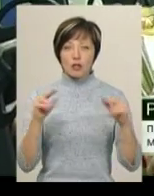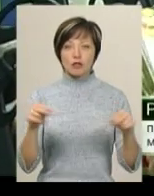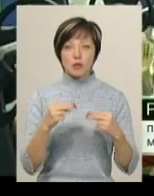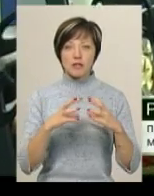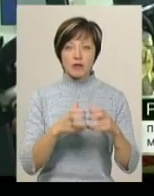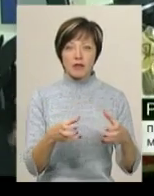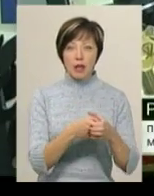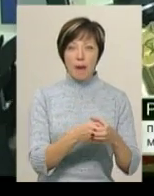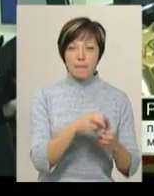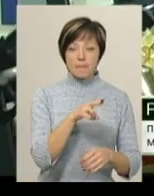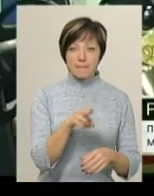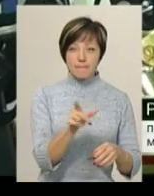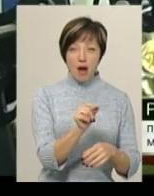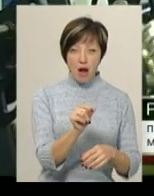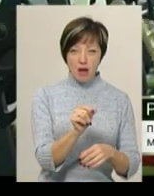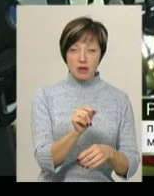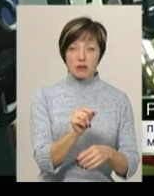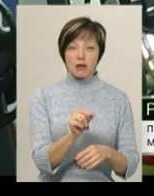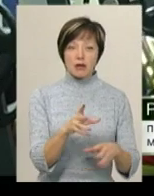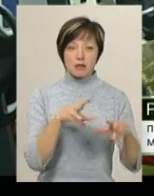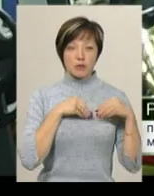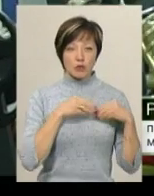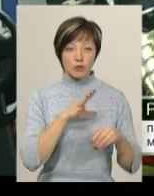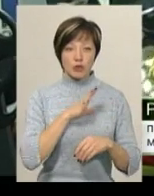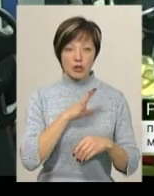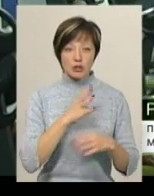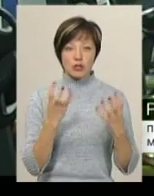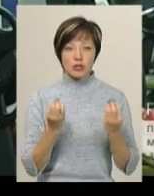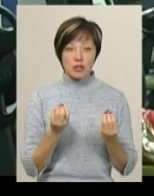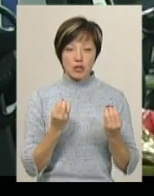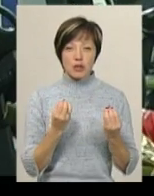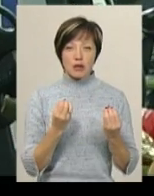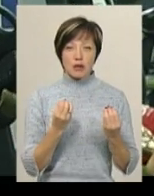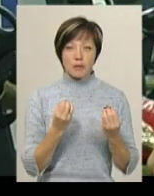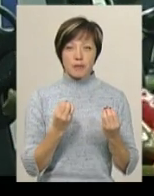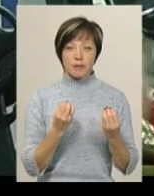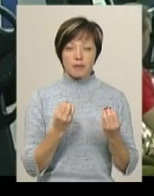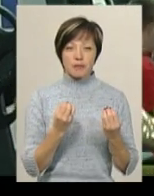в категорії пари. Зі мною була ще в парі